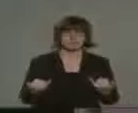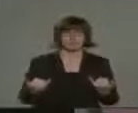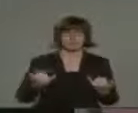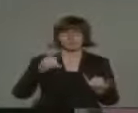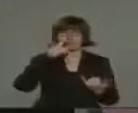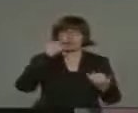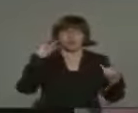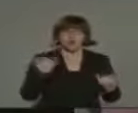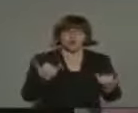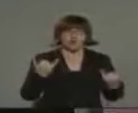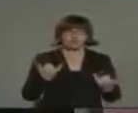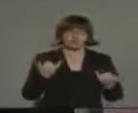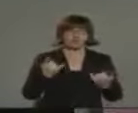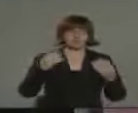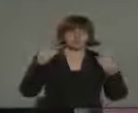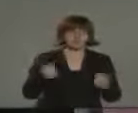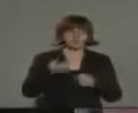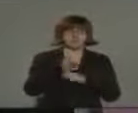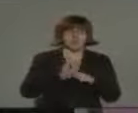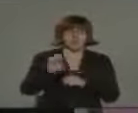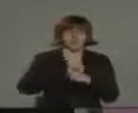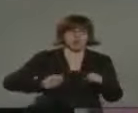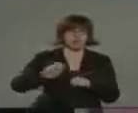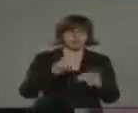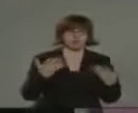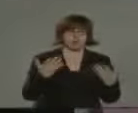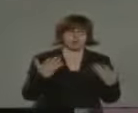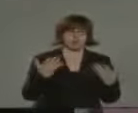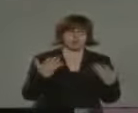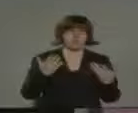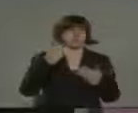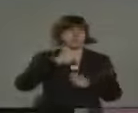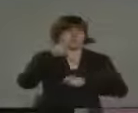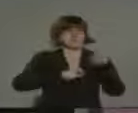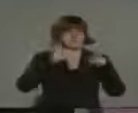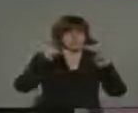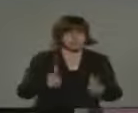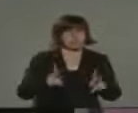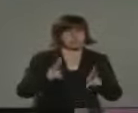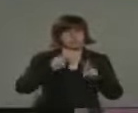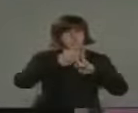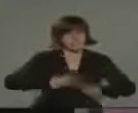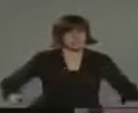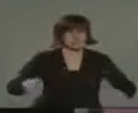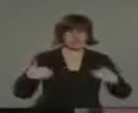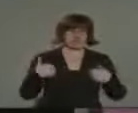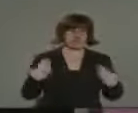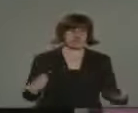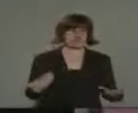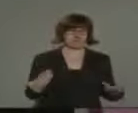Wenn heute der größte Teil Europas sich der Menschenrechte und des Friedens erfreut,